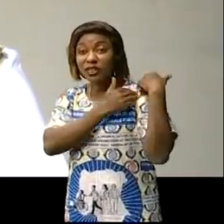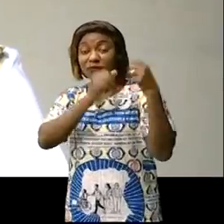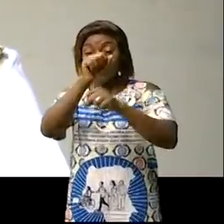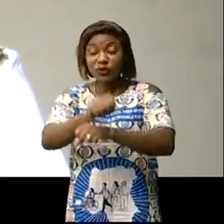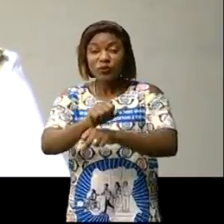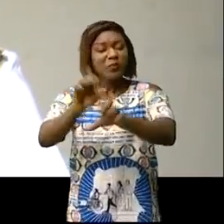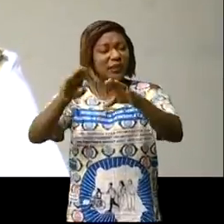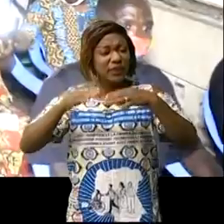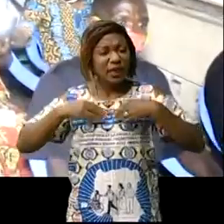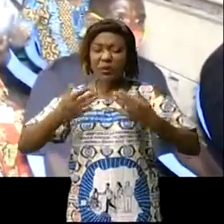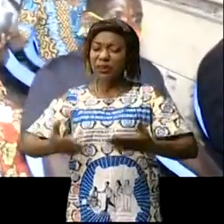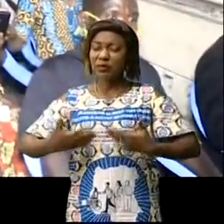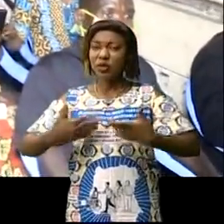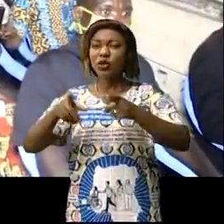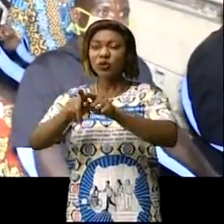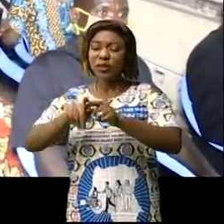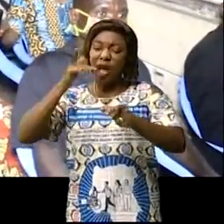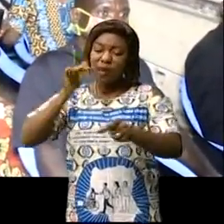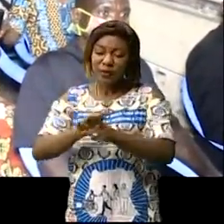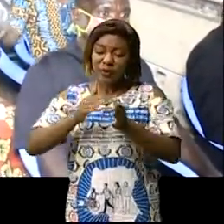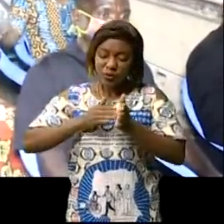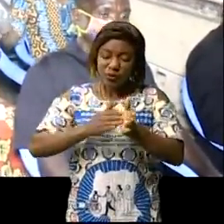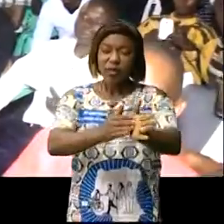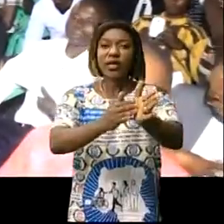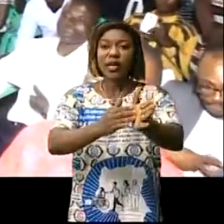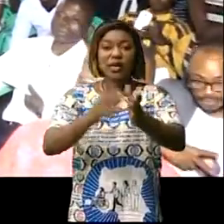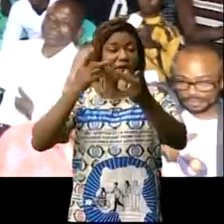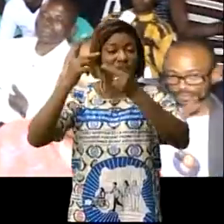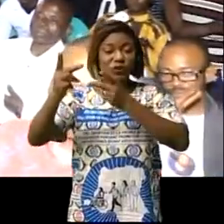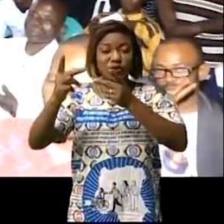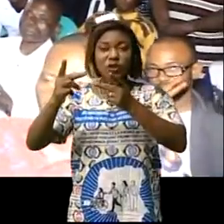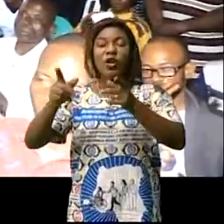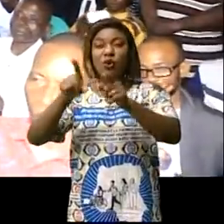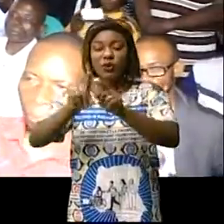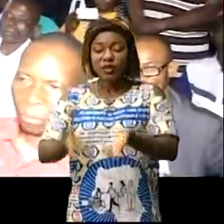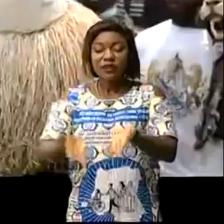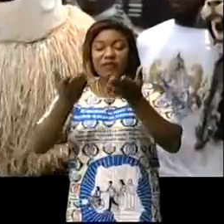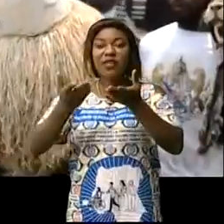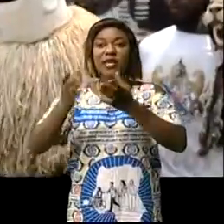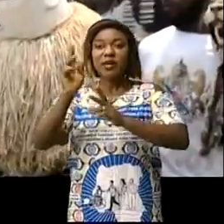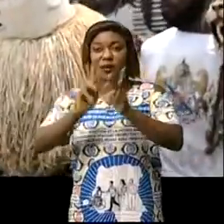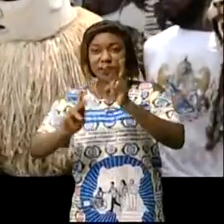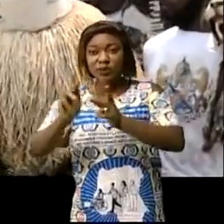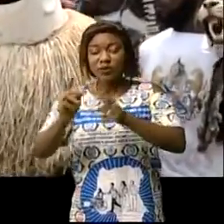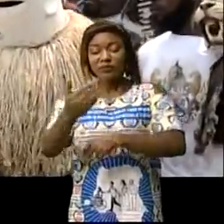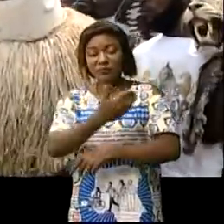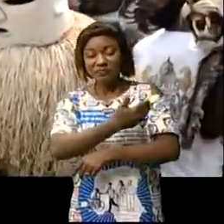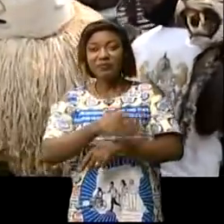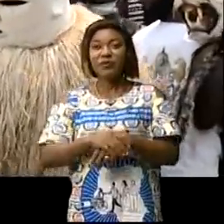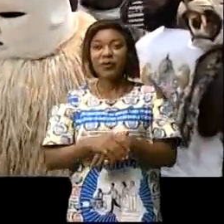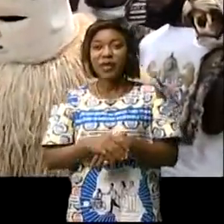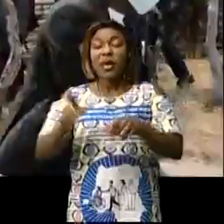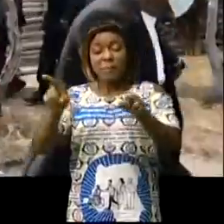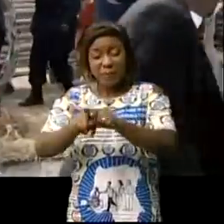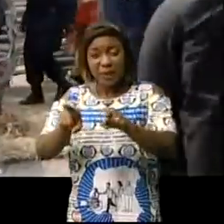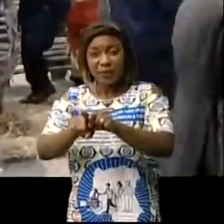message et a promis son accompagnement de cette vision du grand délai dans cette campagne de veille patriotique. Même son